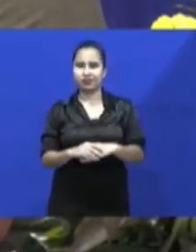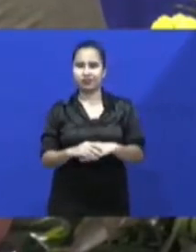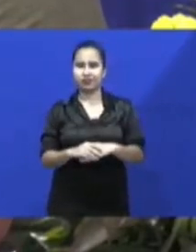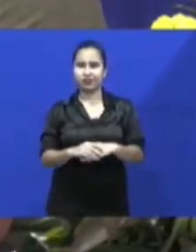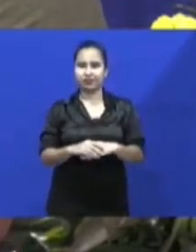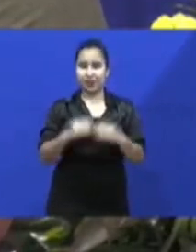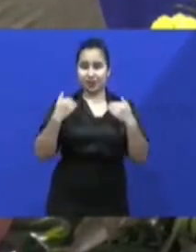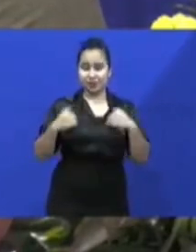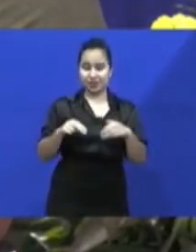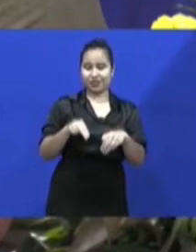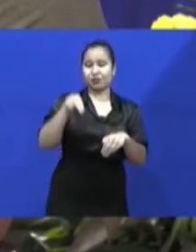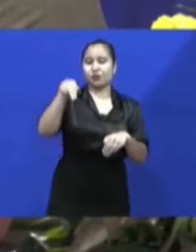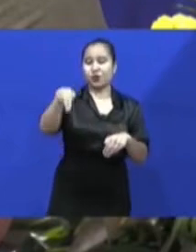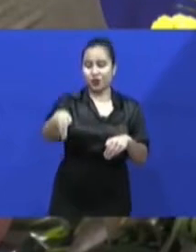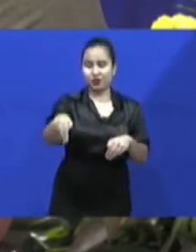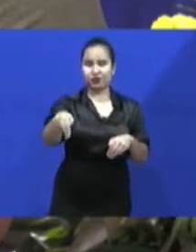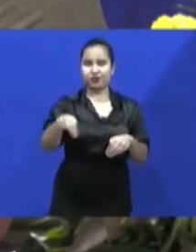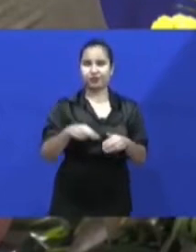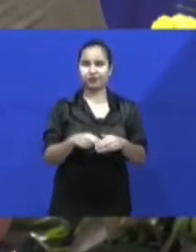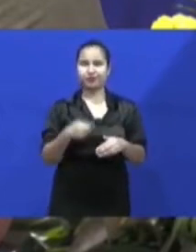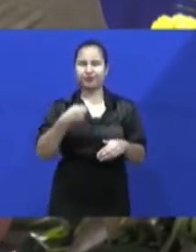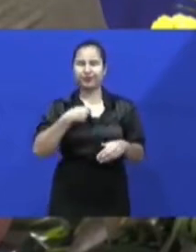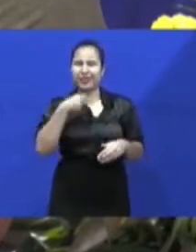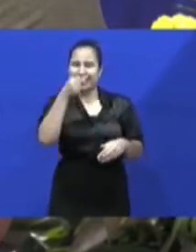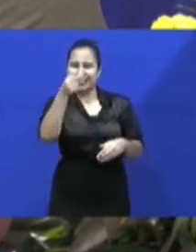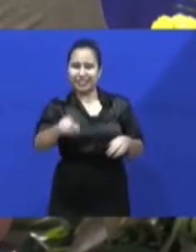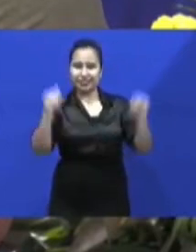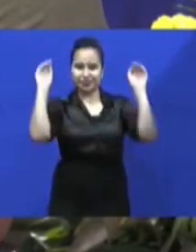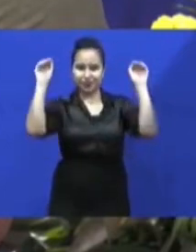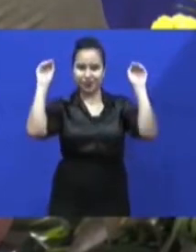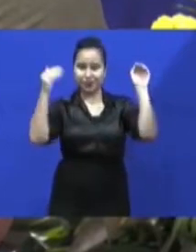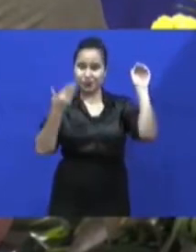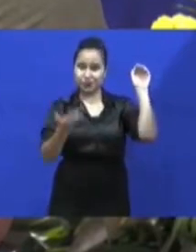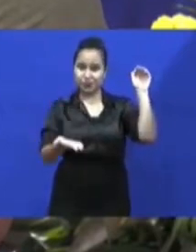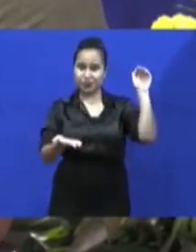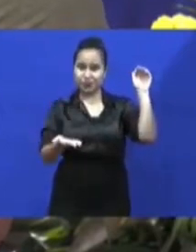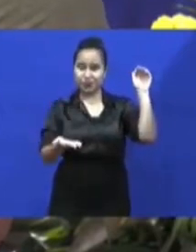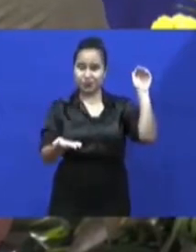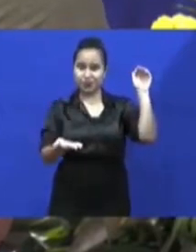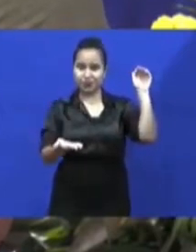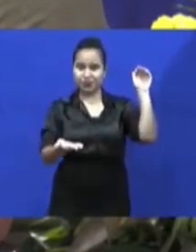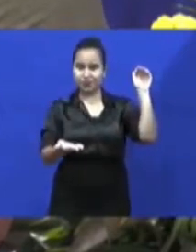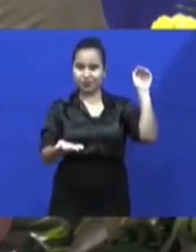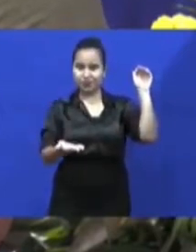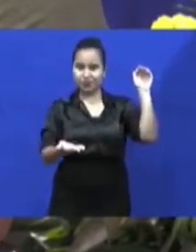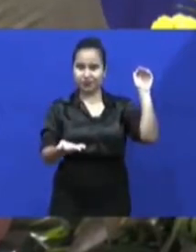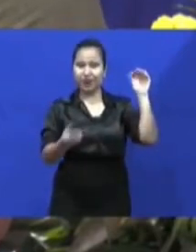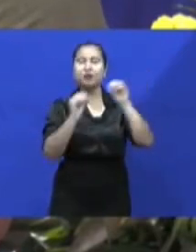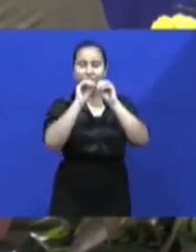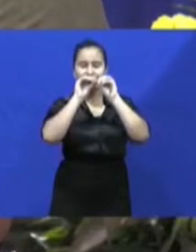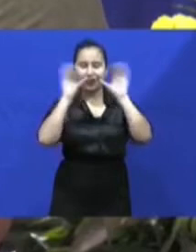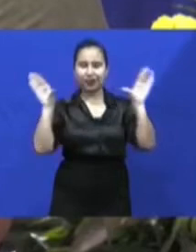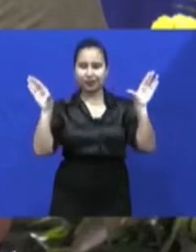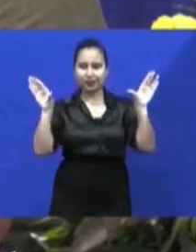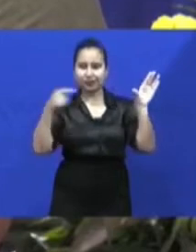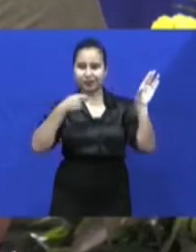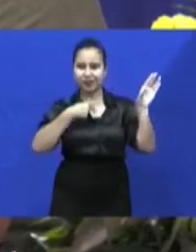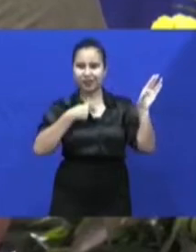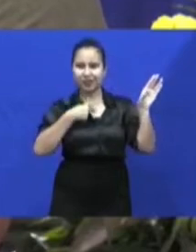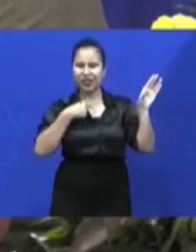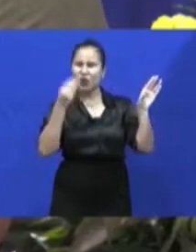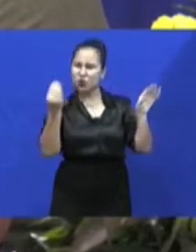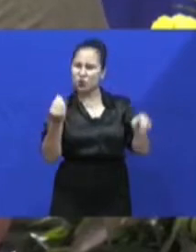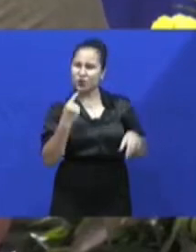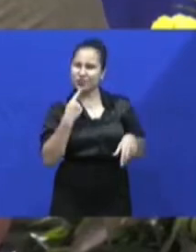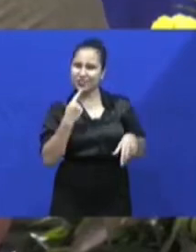stappen ze dan uit. Ik geef deze informatie zo door en ik maak het wereldkundig en ik maak het bekend omdat ik wil aangeven